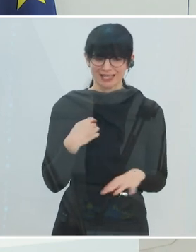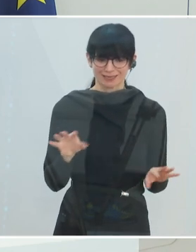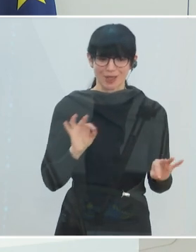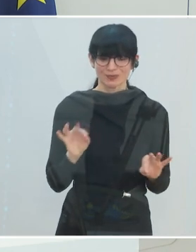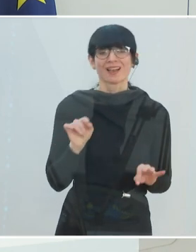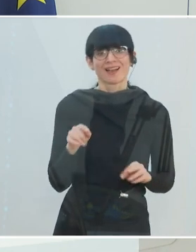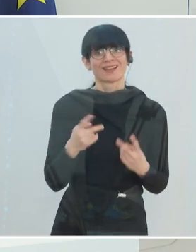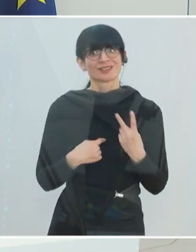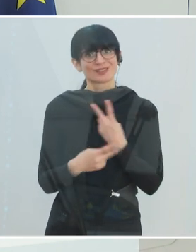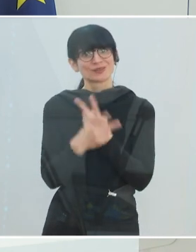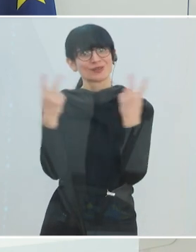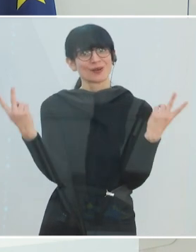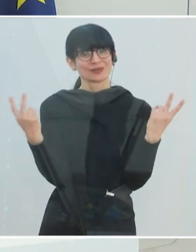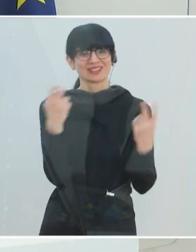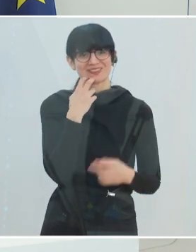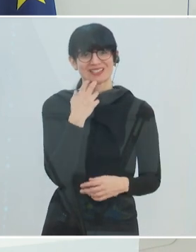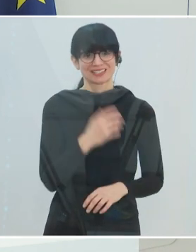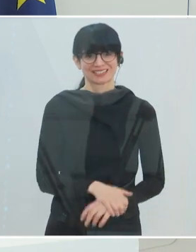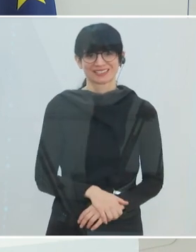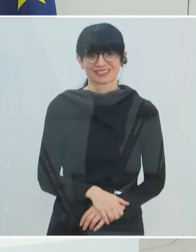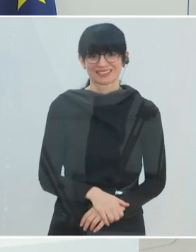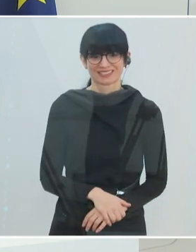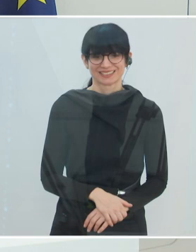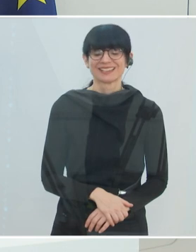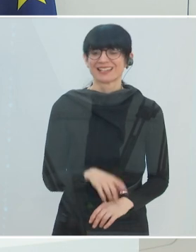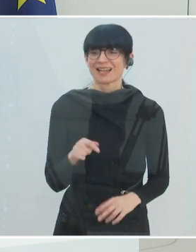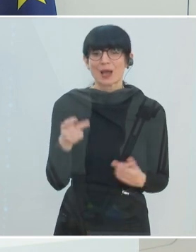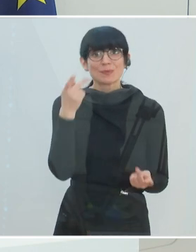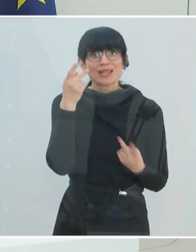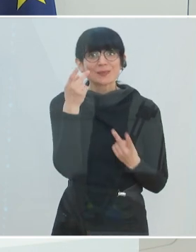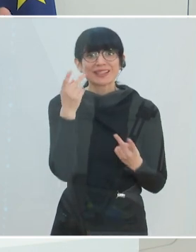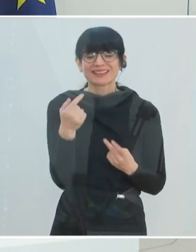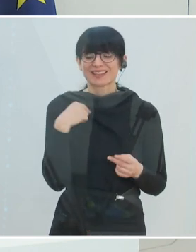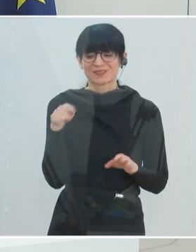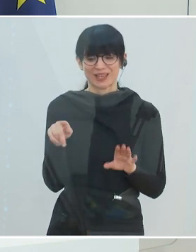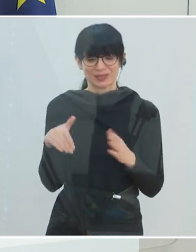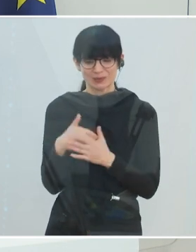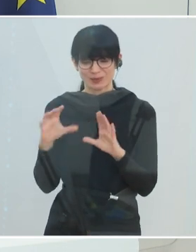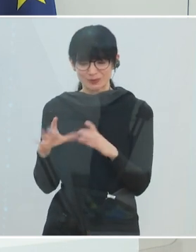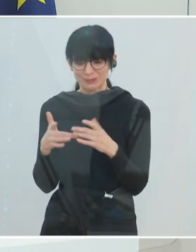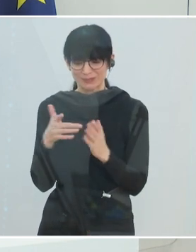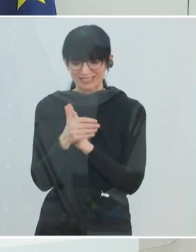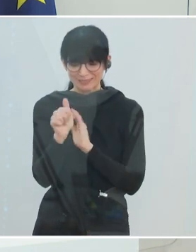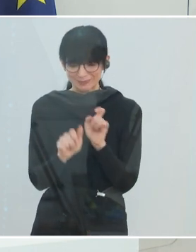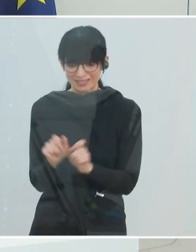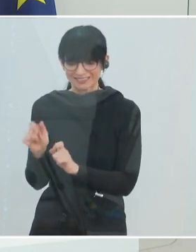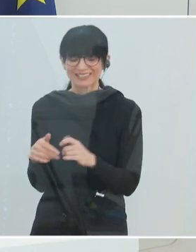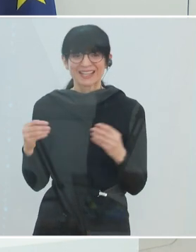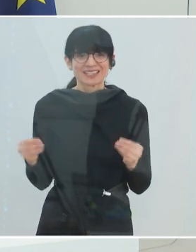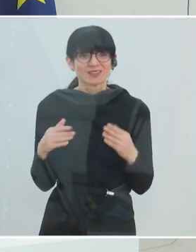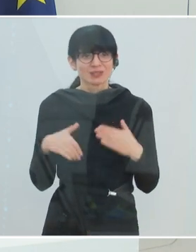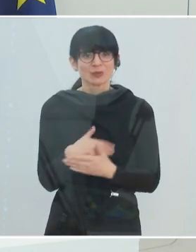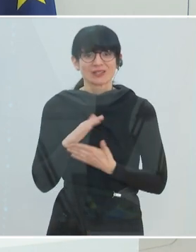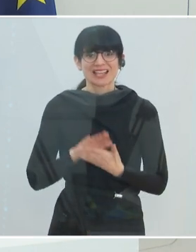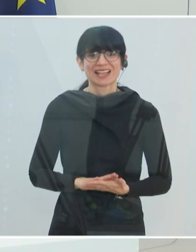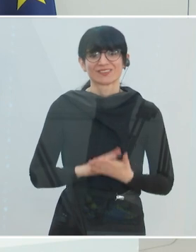bin ich immer für den Sonnenschein. Und dann die Perspektive Beraterstab und auch der Beraterstab und auch etwas Neues beginnen zu dürfen. Das